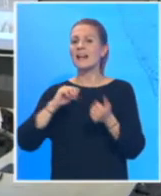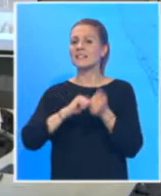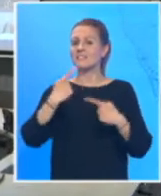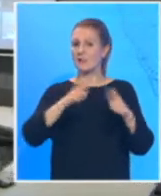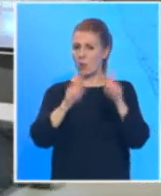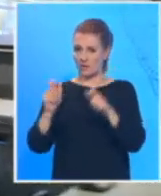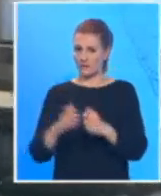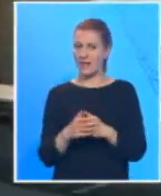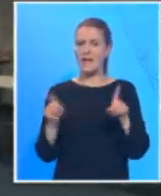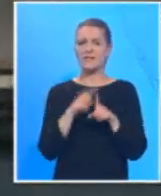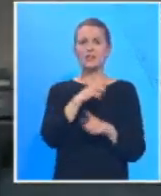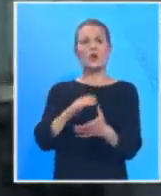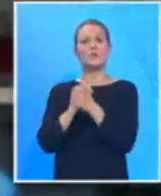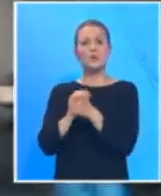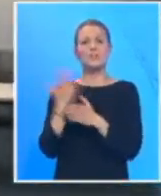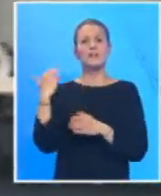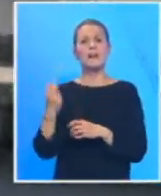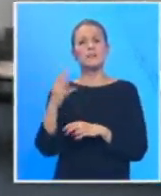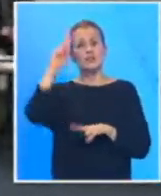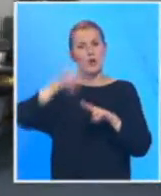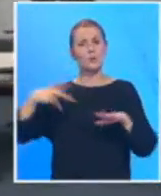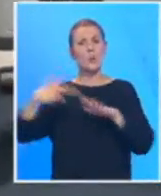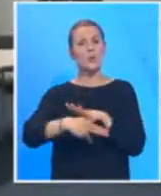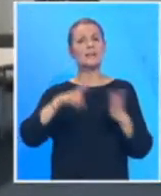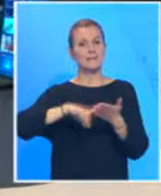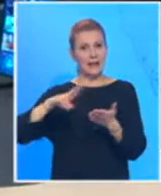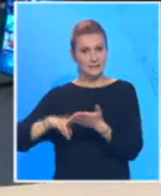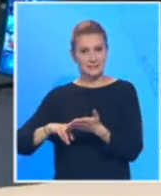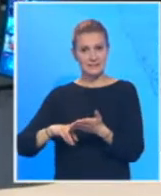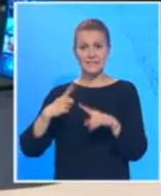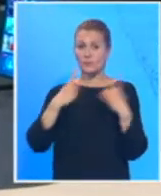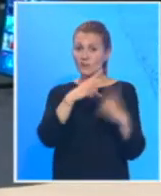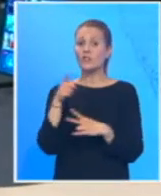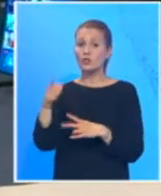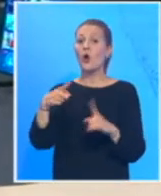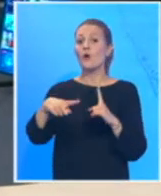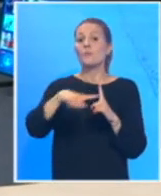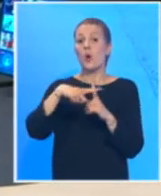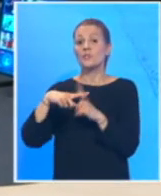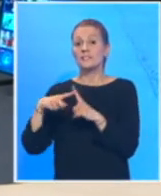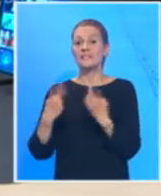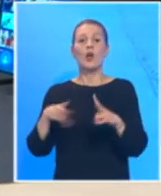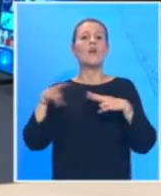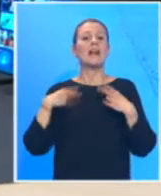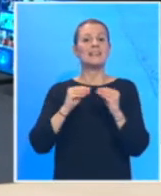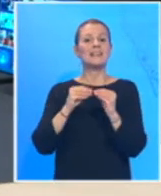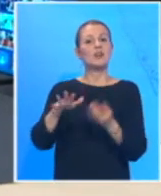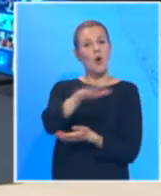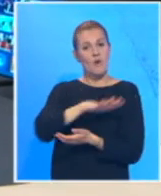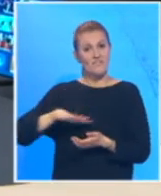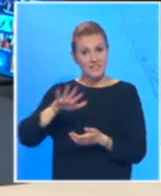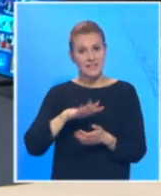je pozdravio odluku Prištine da ukine takse, ocenjuši da je taj korak imao pozitivne efekte na ponovno uspostavljanje trgovine u regionu i